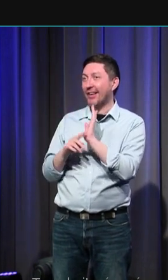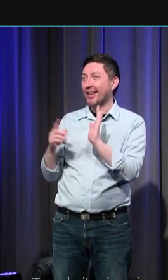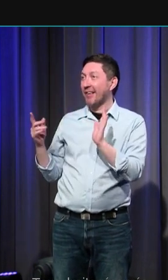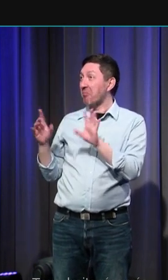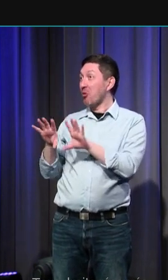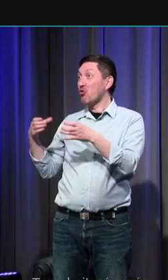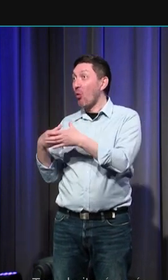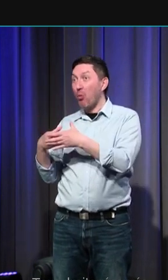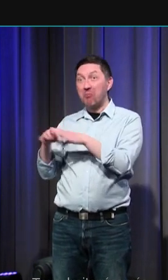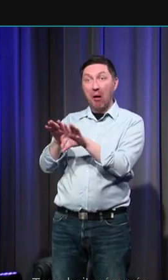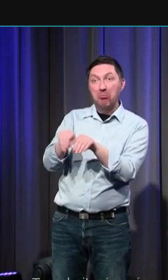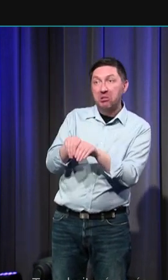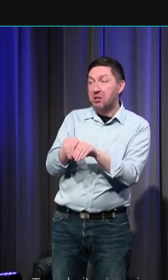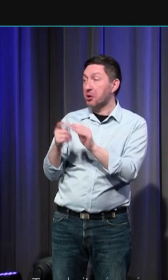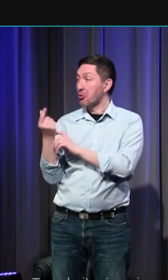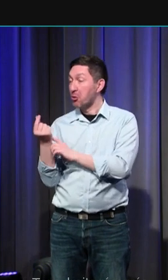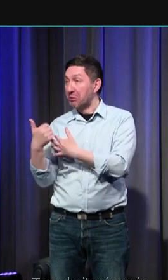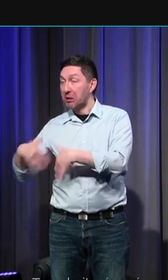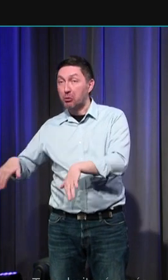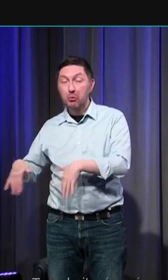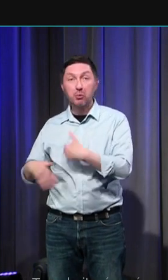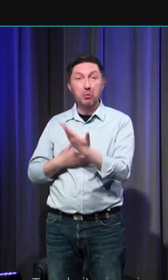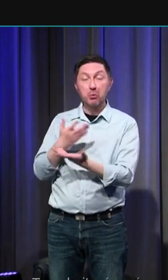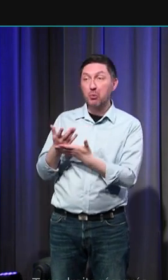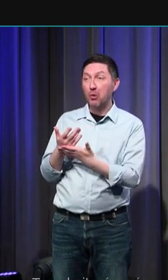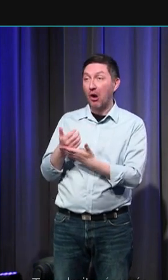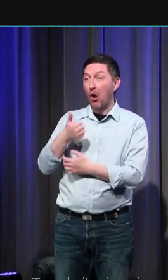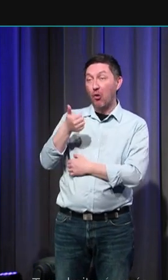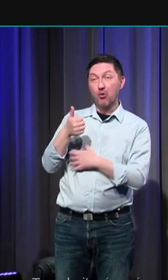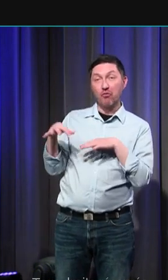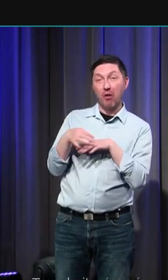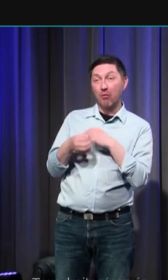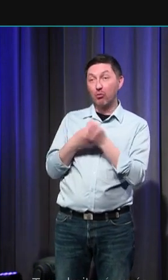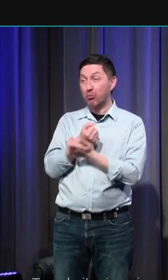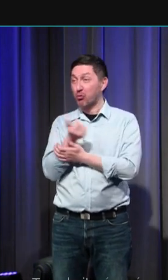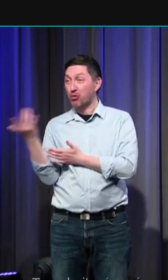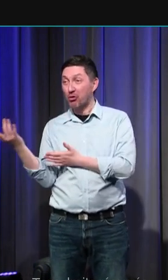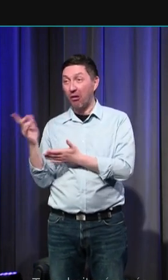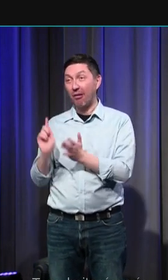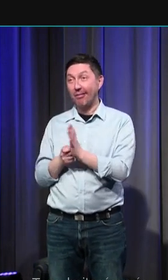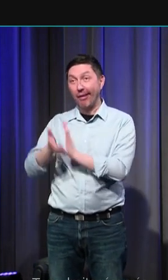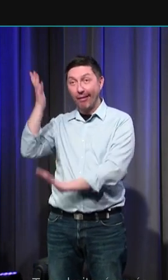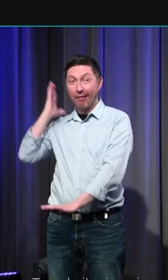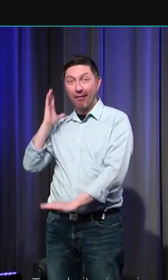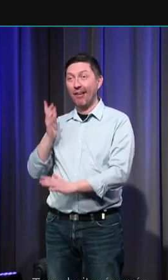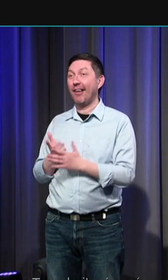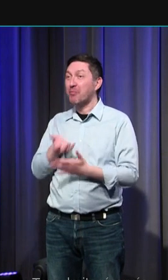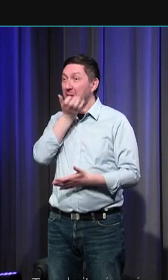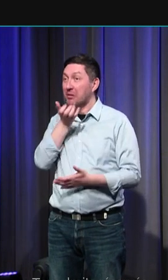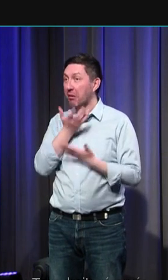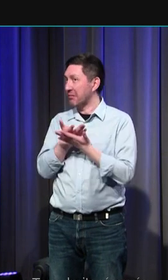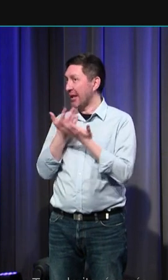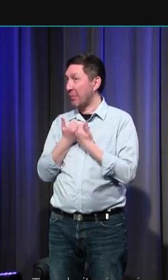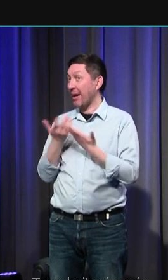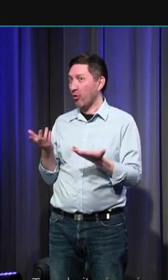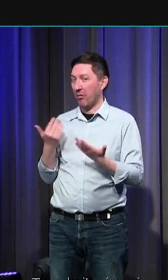-ils en famille en couple était-on polygame à l'âge du bronze on ne sait pas donc pouvoir regarder dans leur cimetière la façon dont on peut retrouver des